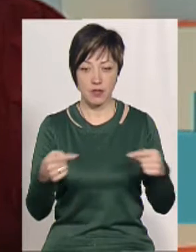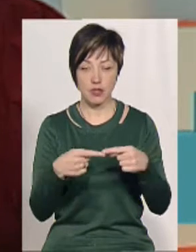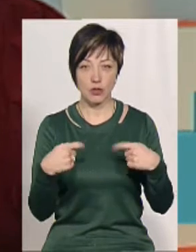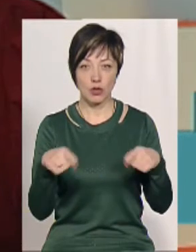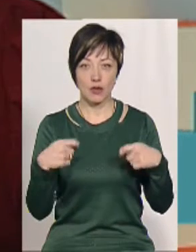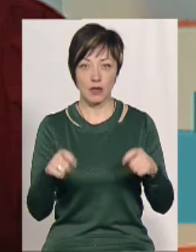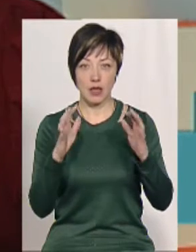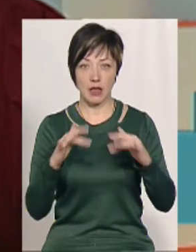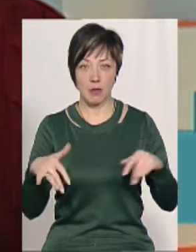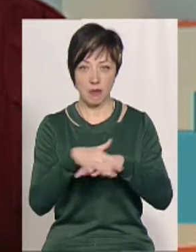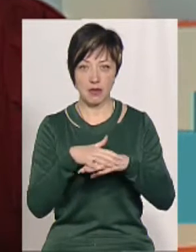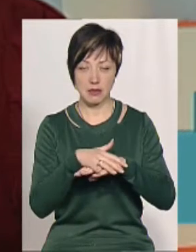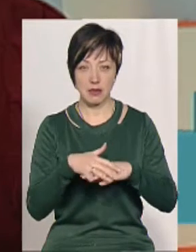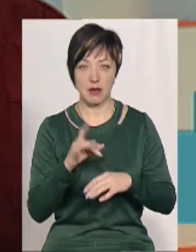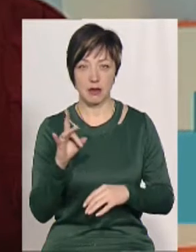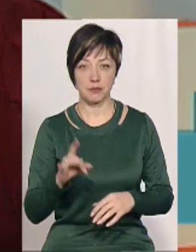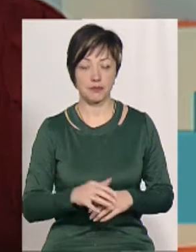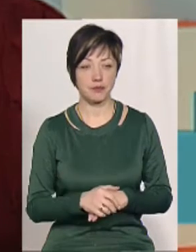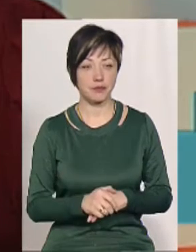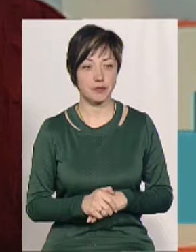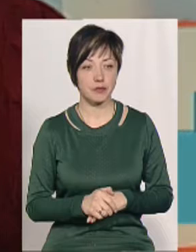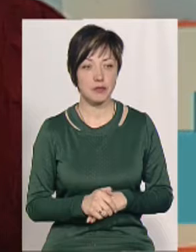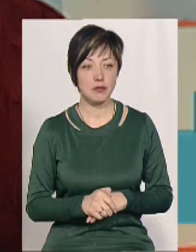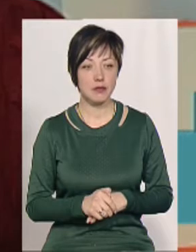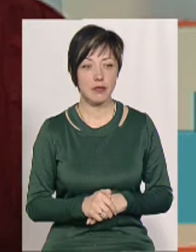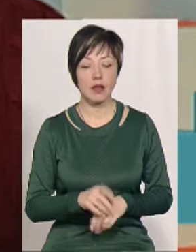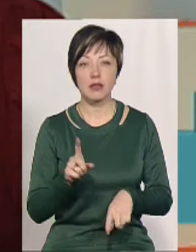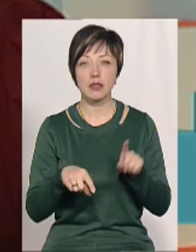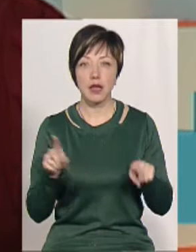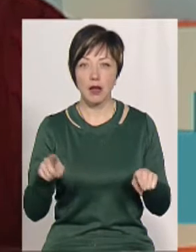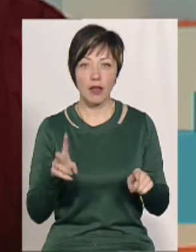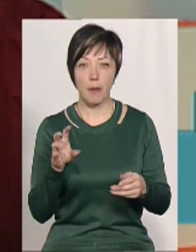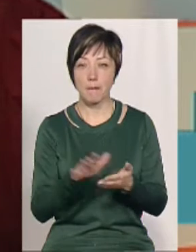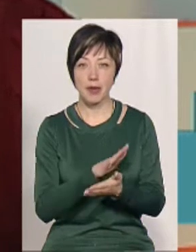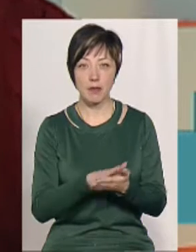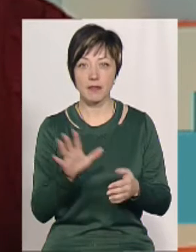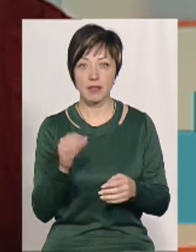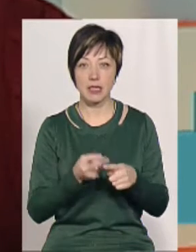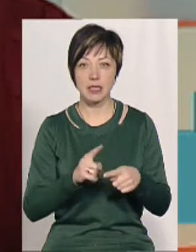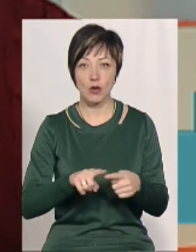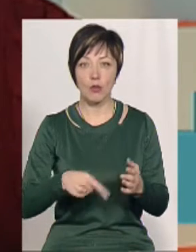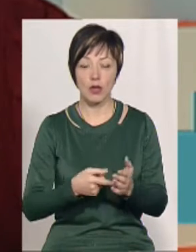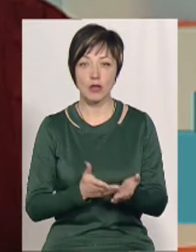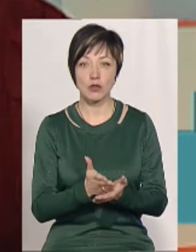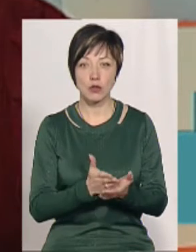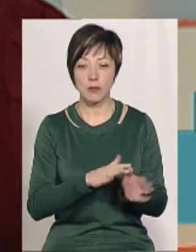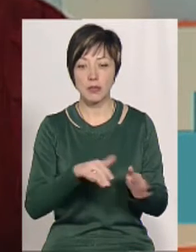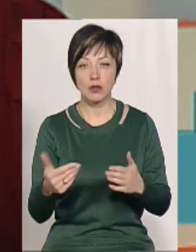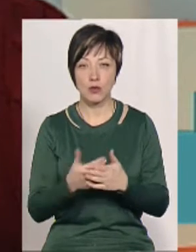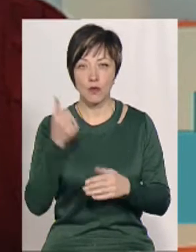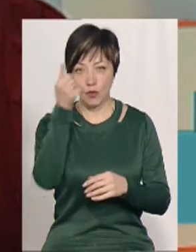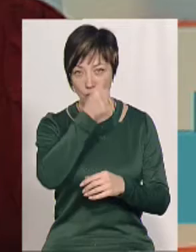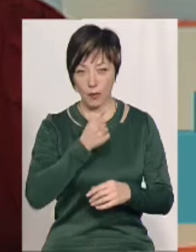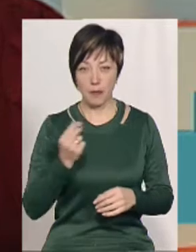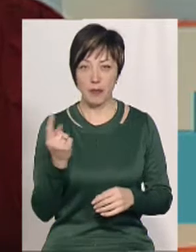визначені для розташування цього ялинкового ярмарку. Тому що деколи не прибрано все, і ці комунальні служби після нового